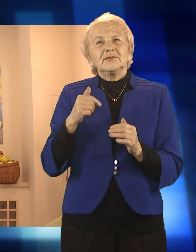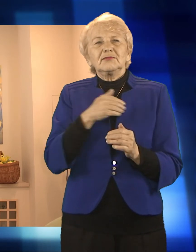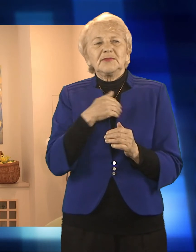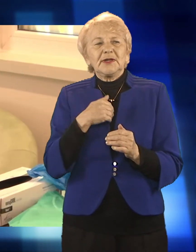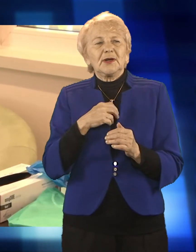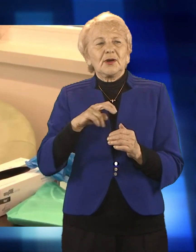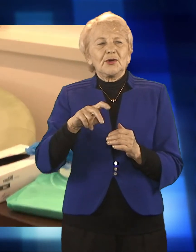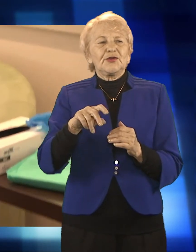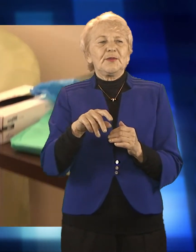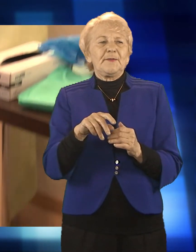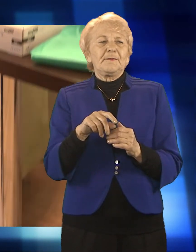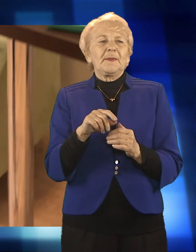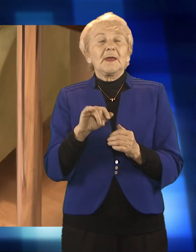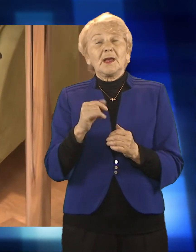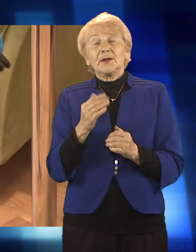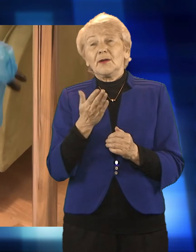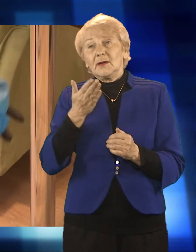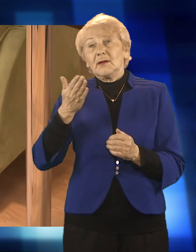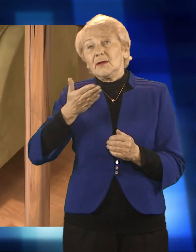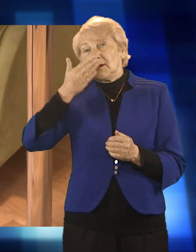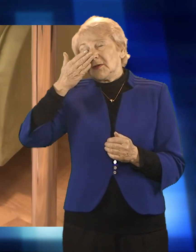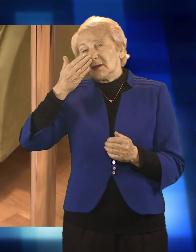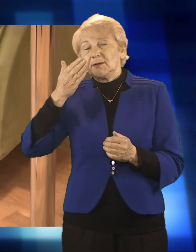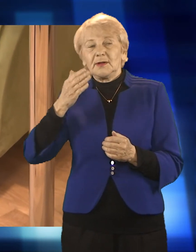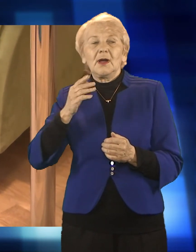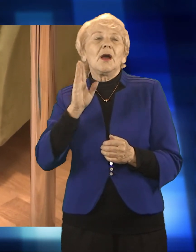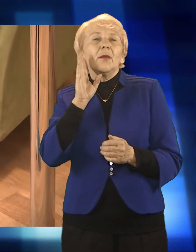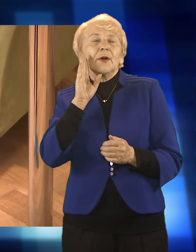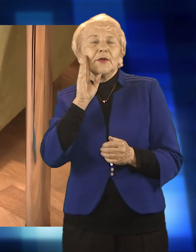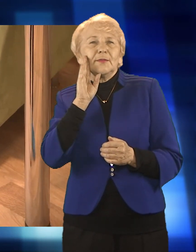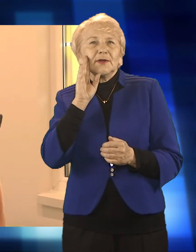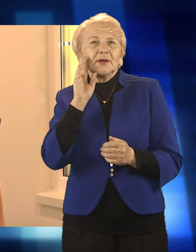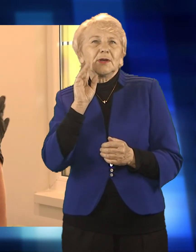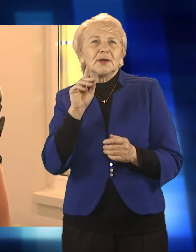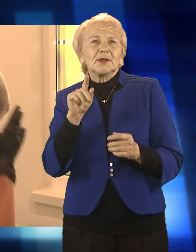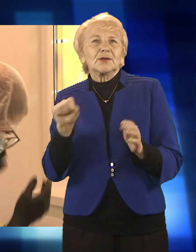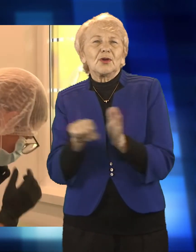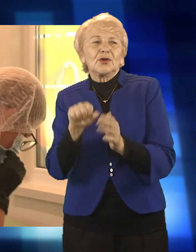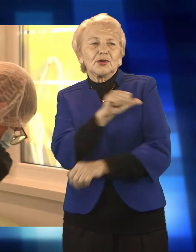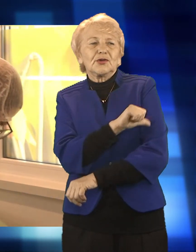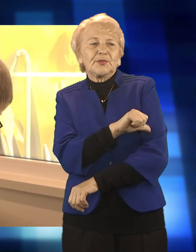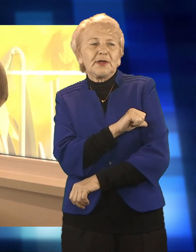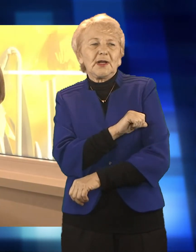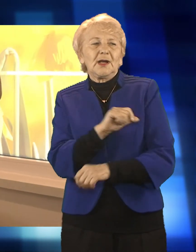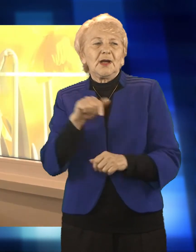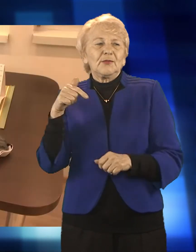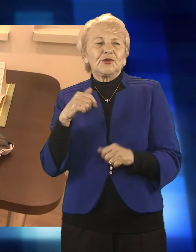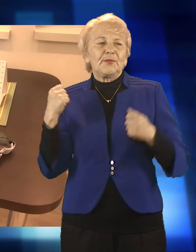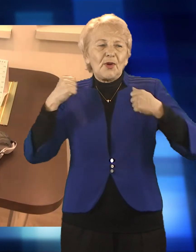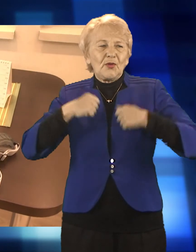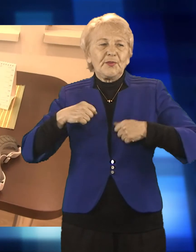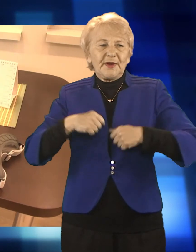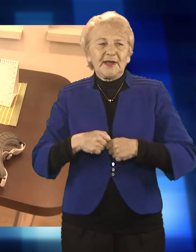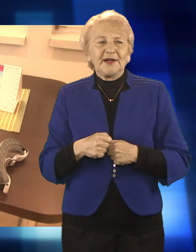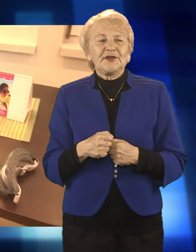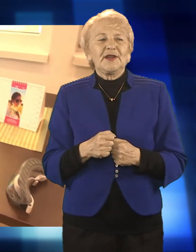podajemy leki. Jak to wygląda w praktyce? Podobnie jak w szpitalu, każdy z medyków, zanim spotka się z chorym, musi założyć odpowiedni strój ochronny, który po